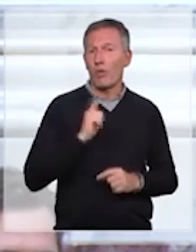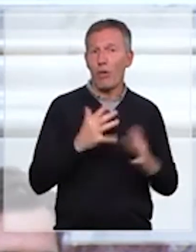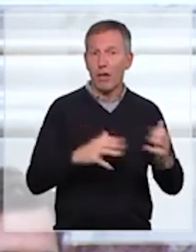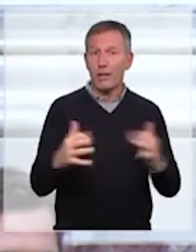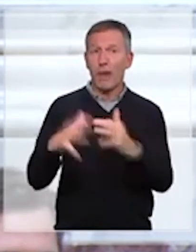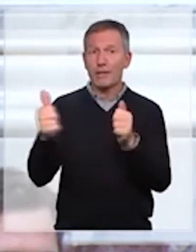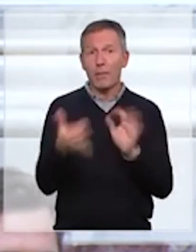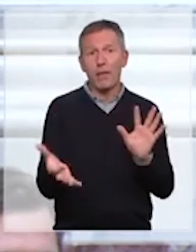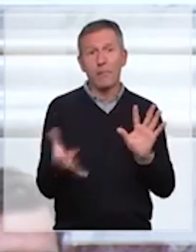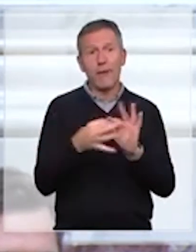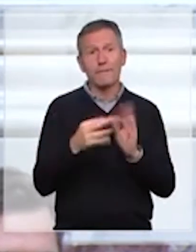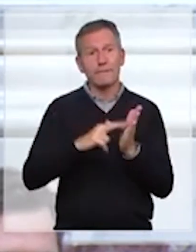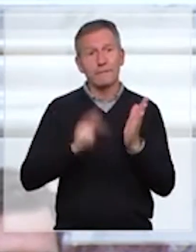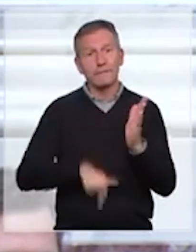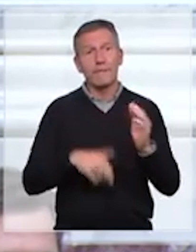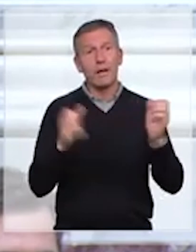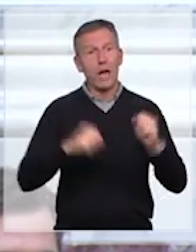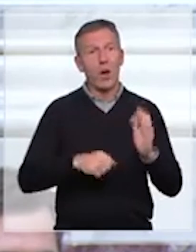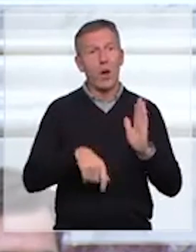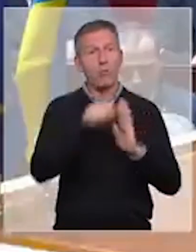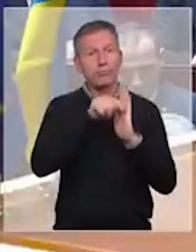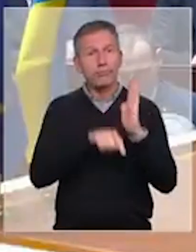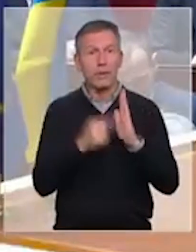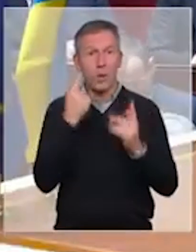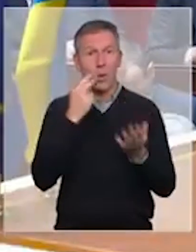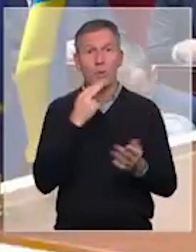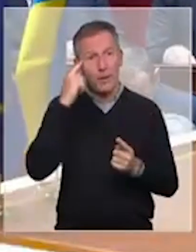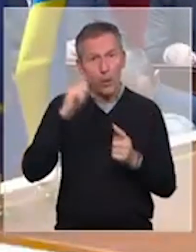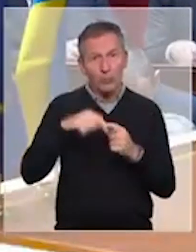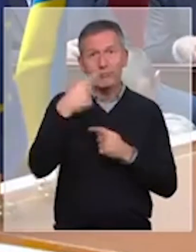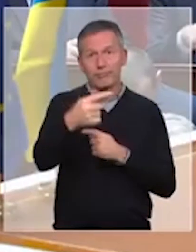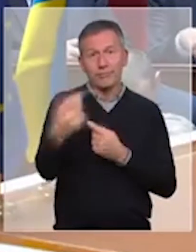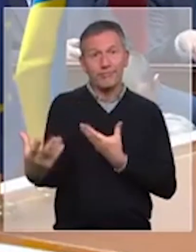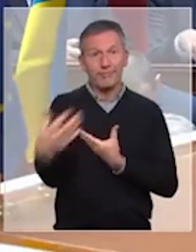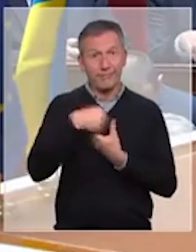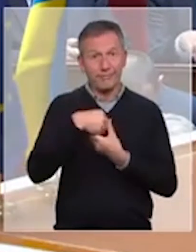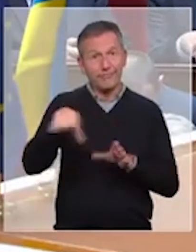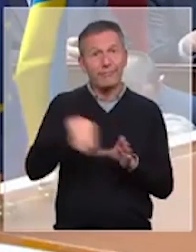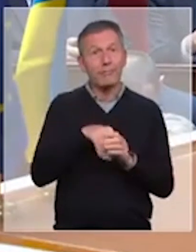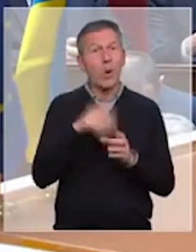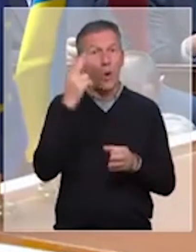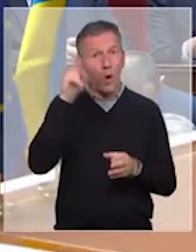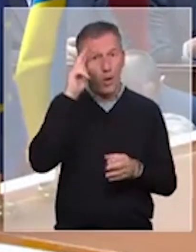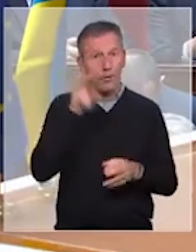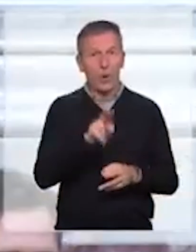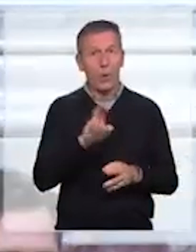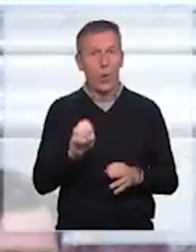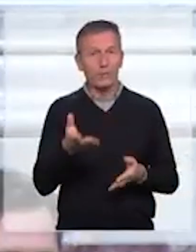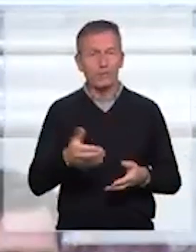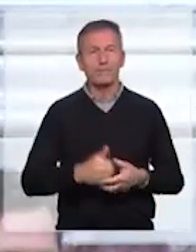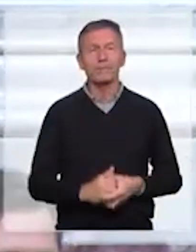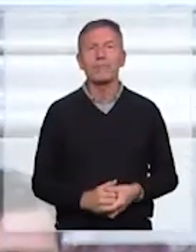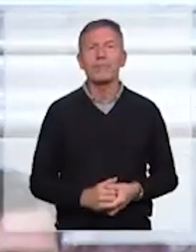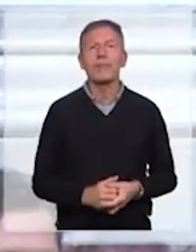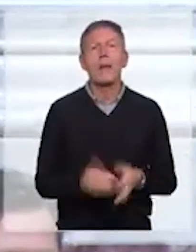viennent-elles de signer un protocole d'accord particulièrement utile pour préparer l'adhésion de l'Ukraine à l'Union européenne. En effet,